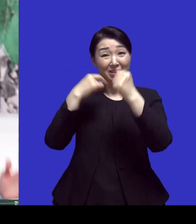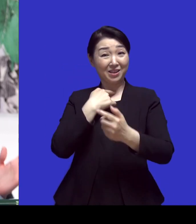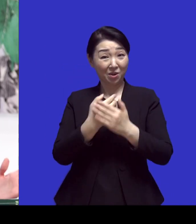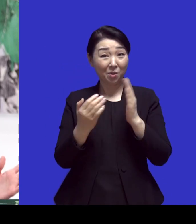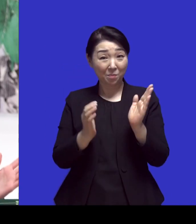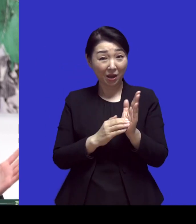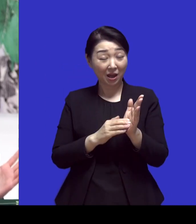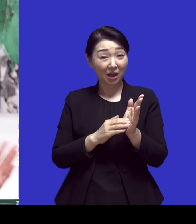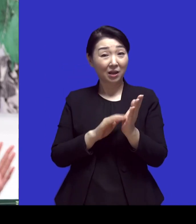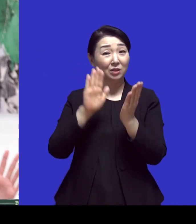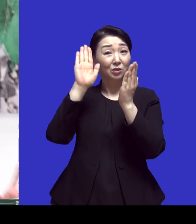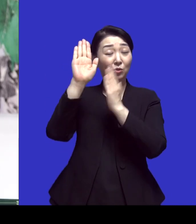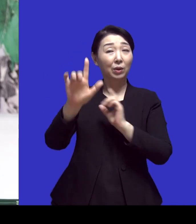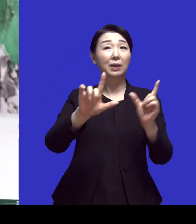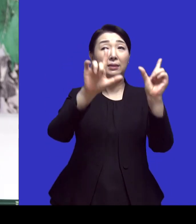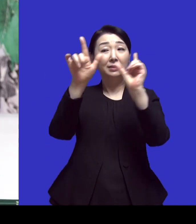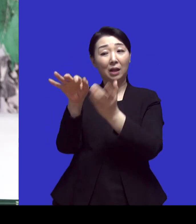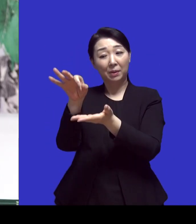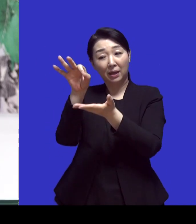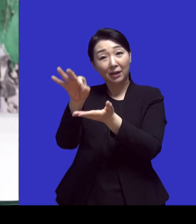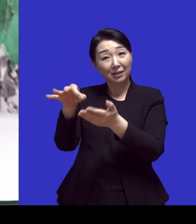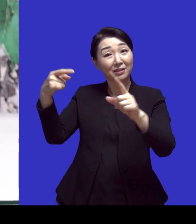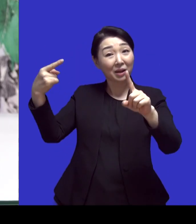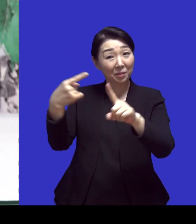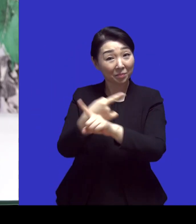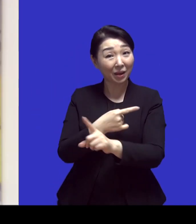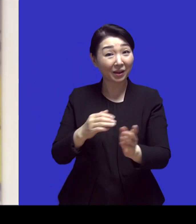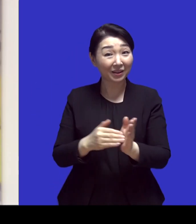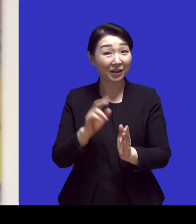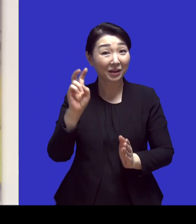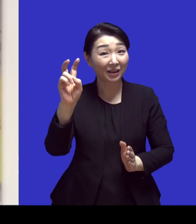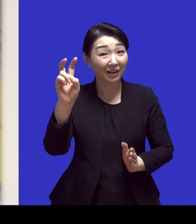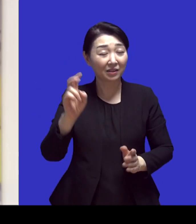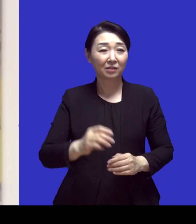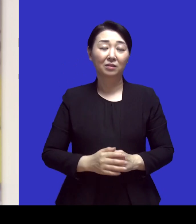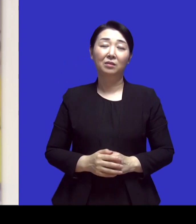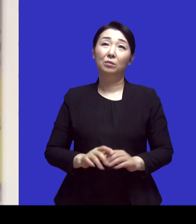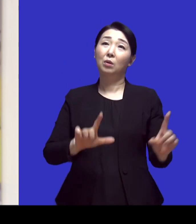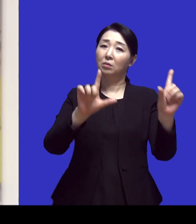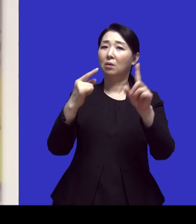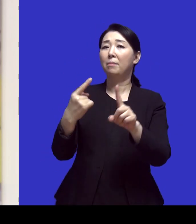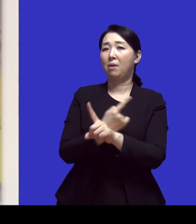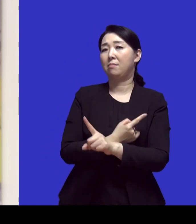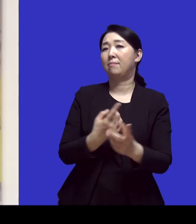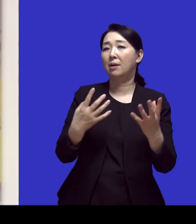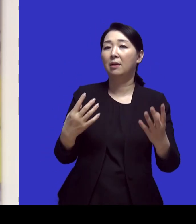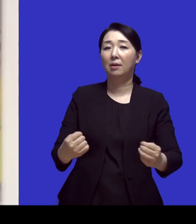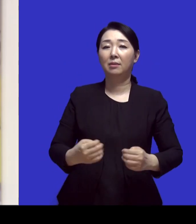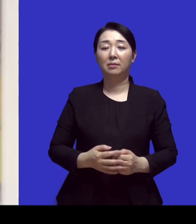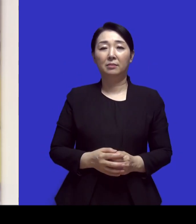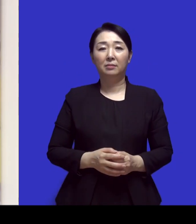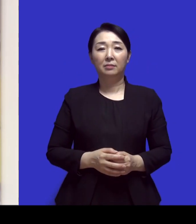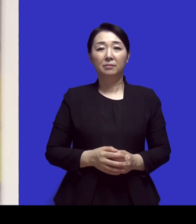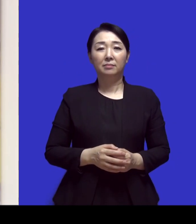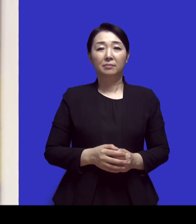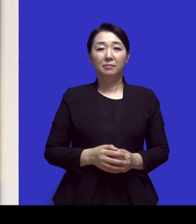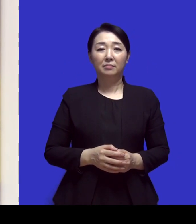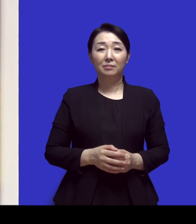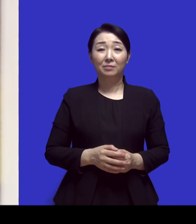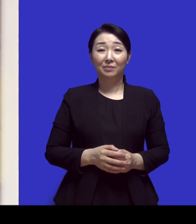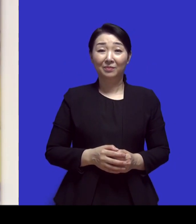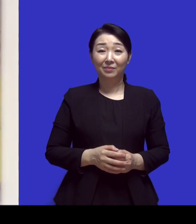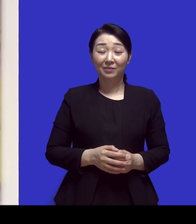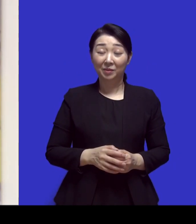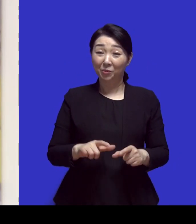네 그 이후로 이제 삶의 가치관 자체도 많이 바뀌었을 것 같아요 그렇죠 많이 바뀌었습니다 제가 이제 뭐 보통